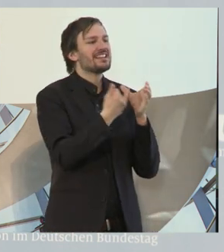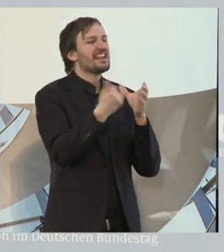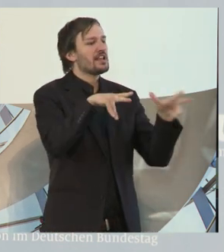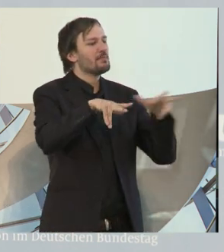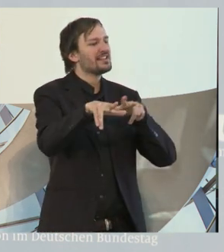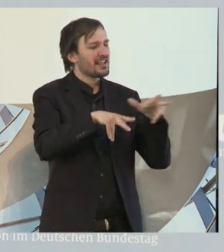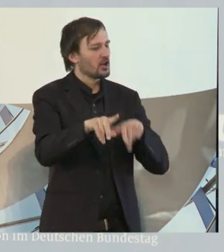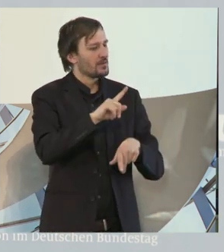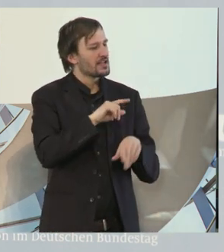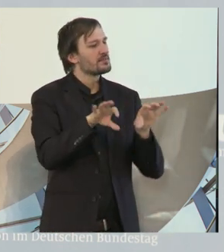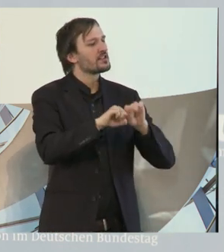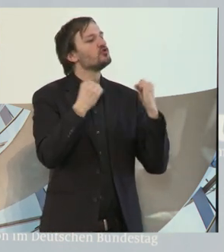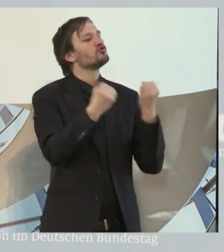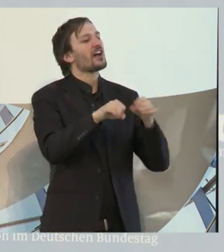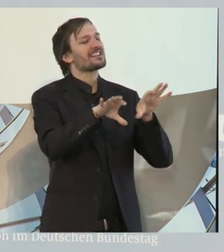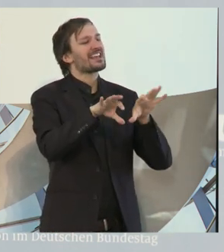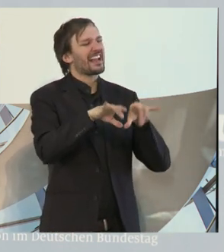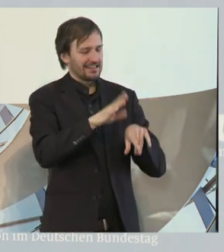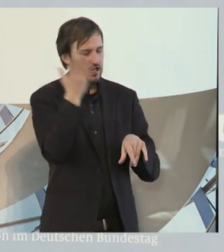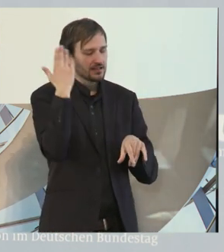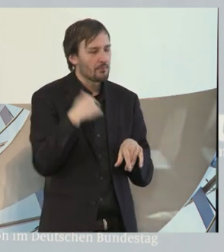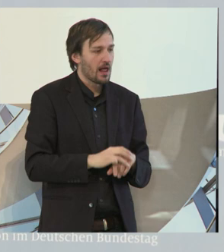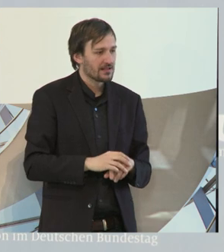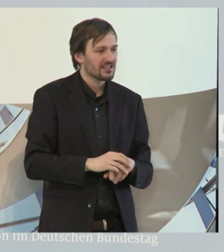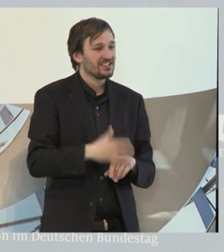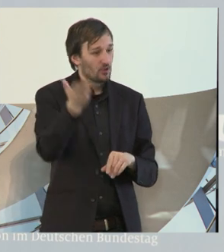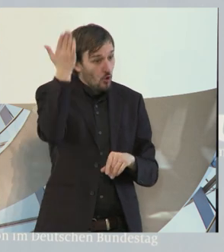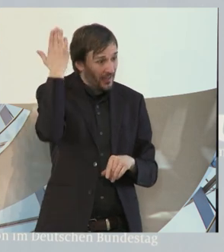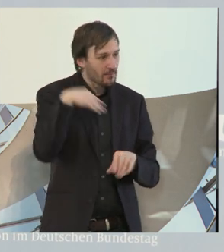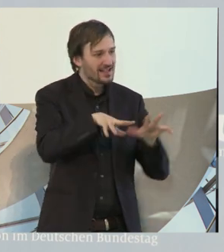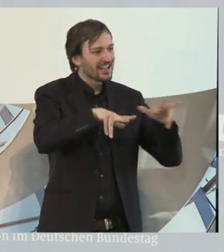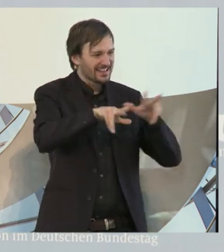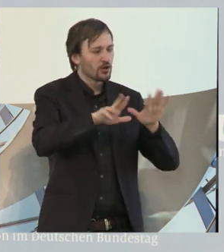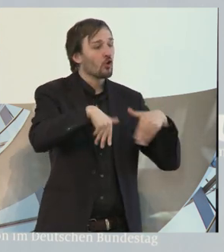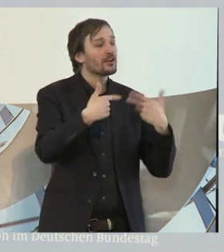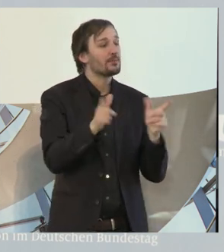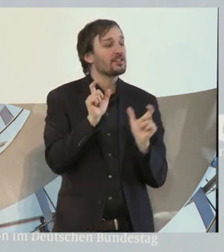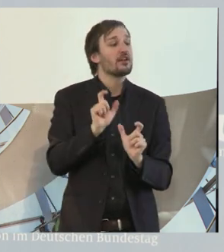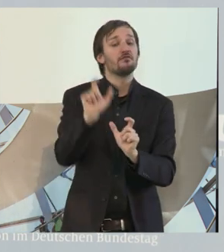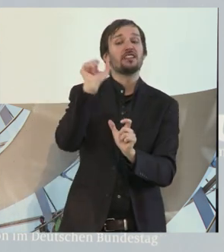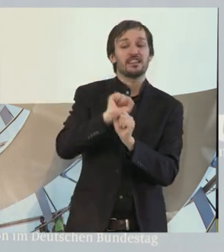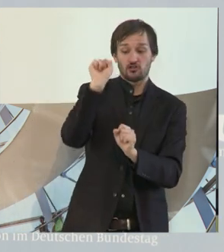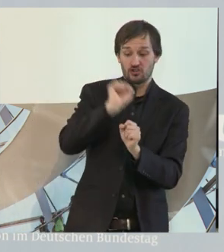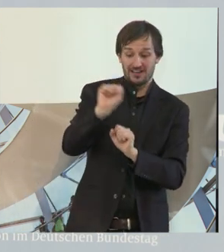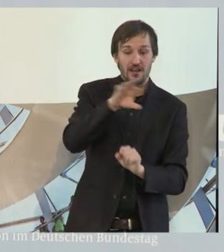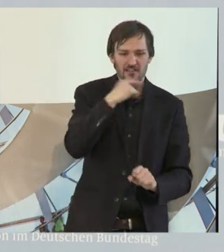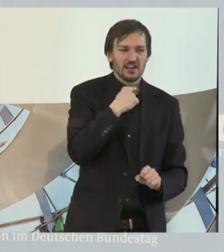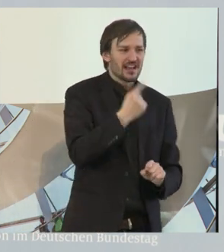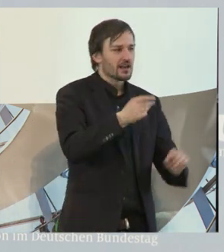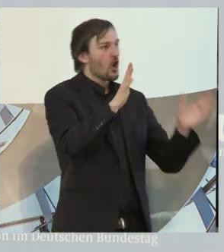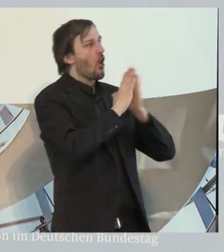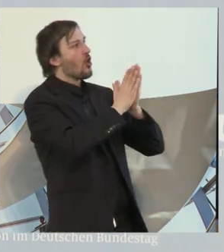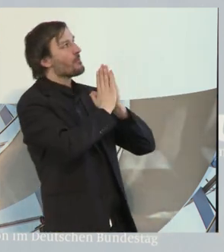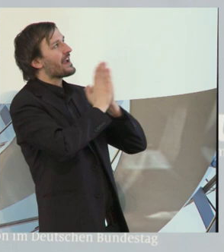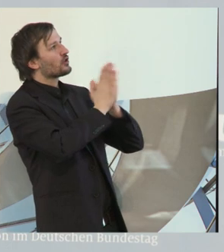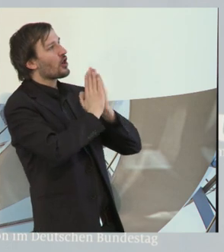nicht ganz unbeteiligt. Und da gab es in der Regierung auch Widerstände. Weil viele sagten, oh mein Gott, das kann dann irgendwann mal